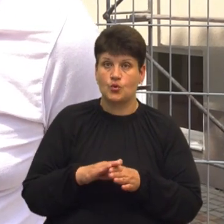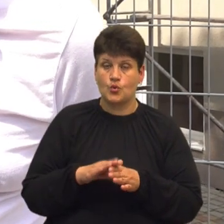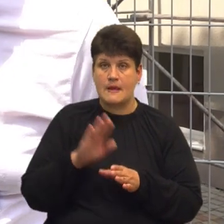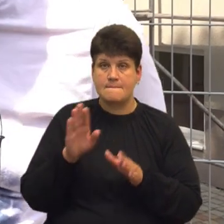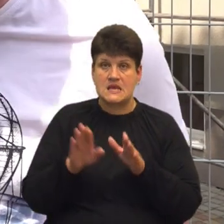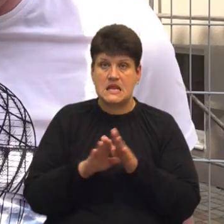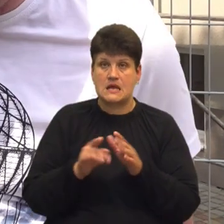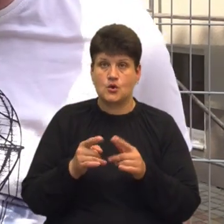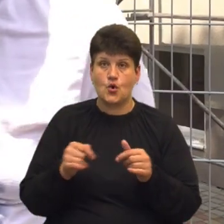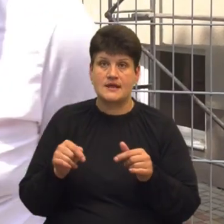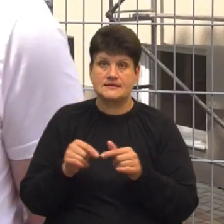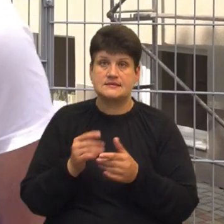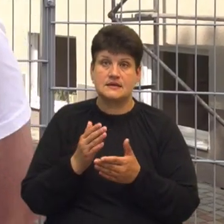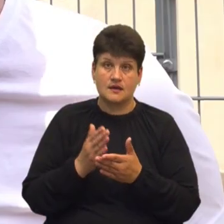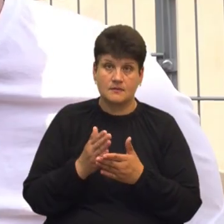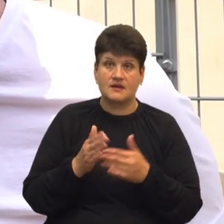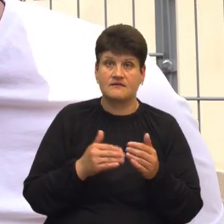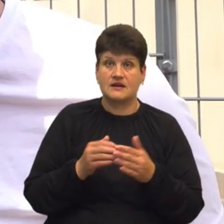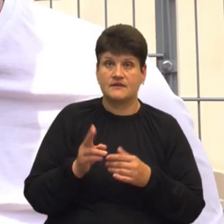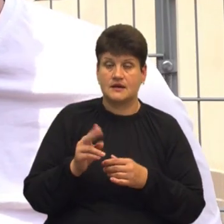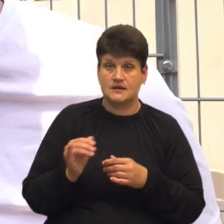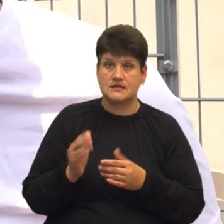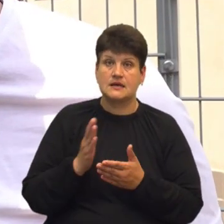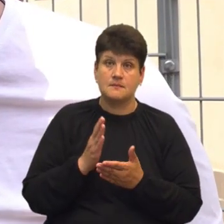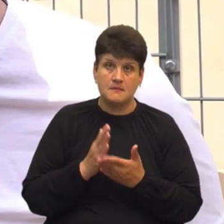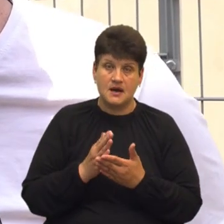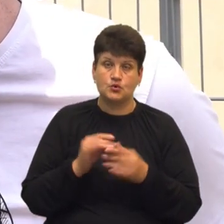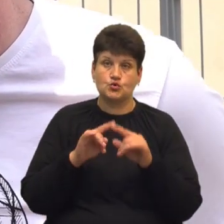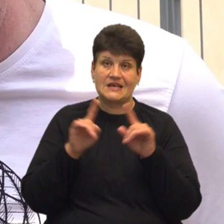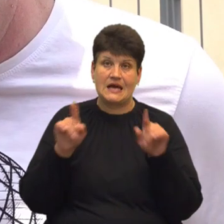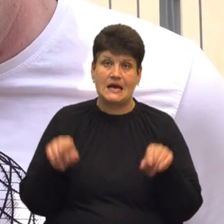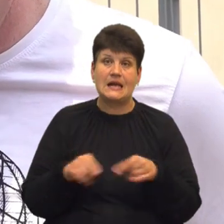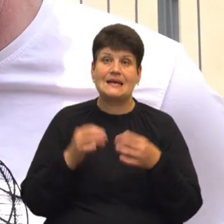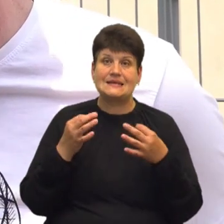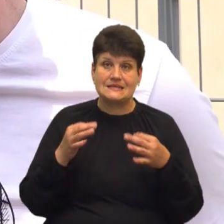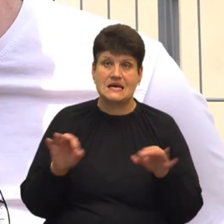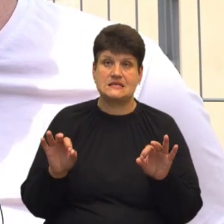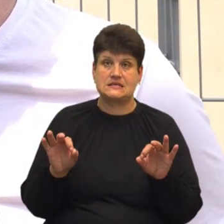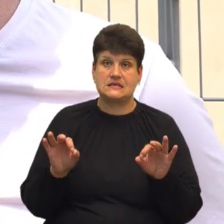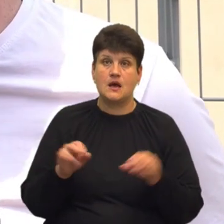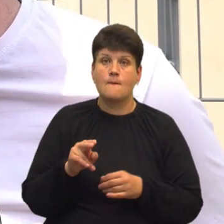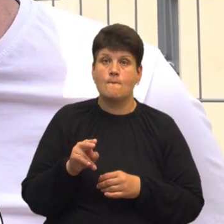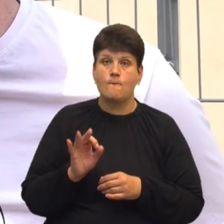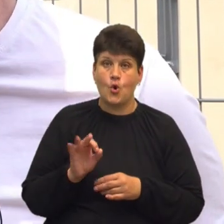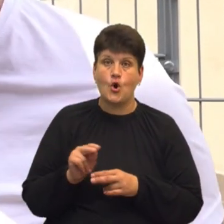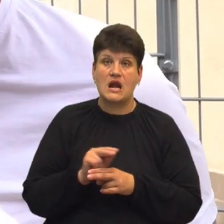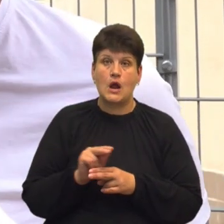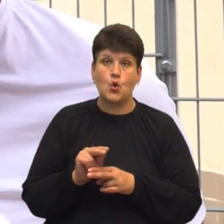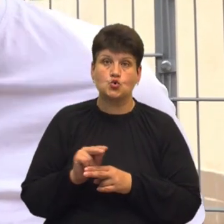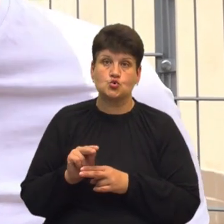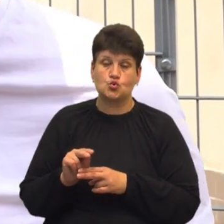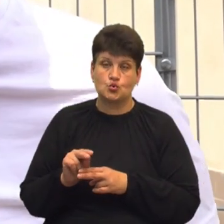організації, які мають належну кваліфікацію, які мають ліцензії по реконструкціям